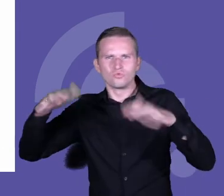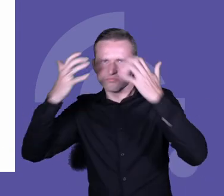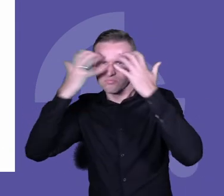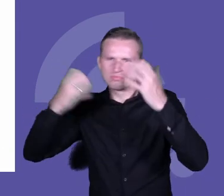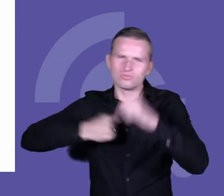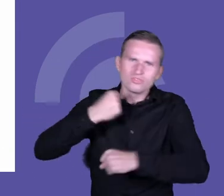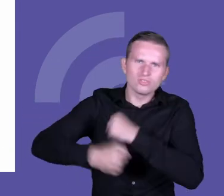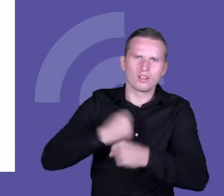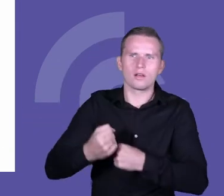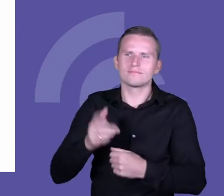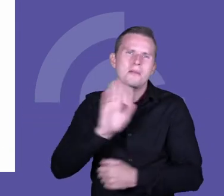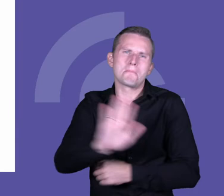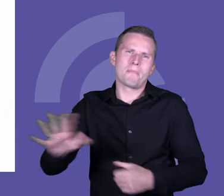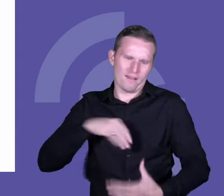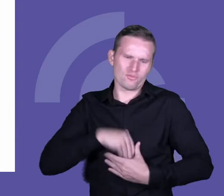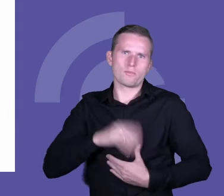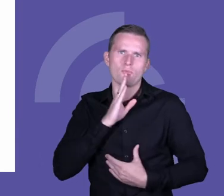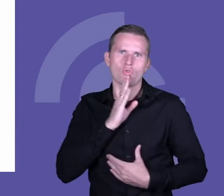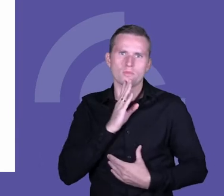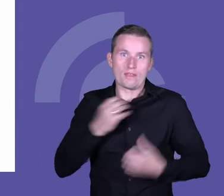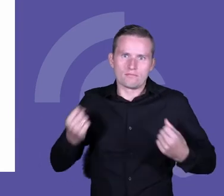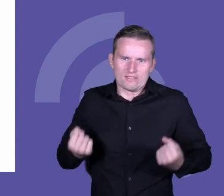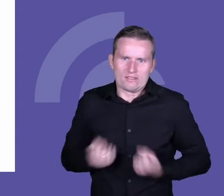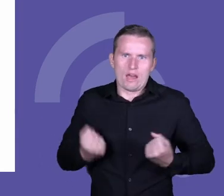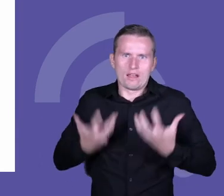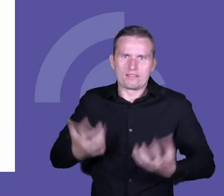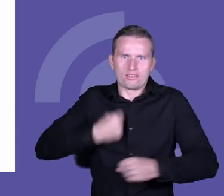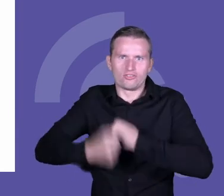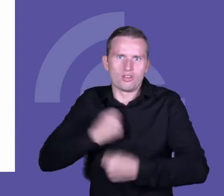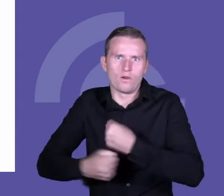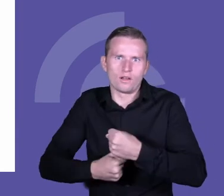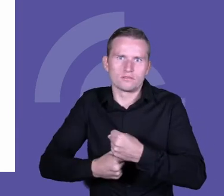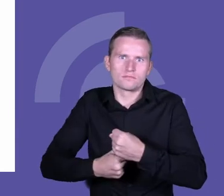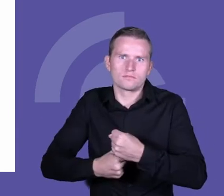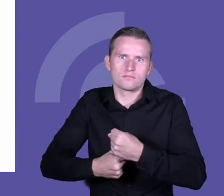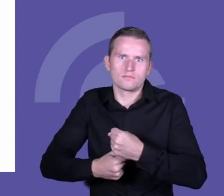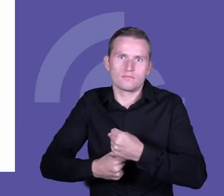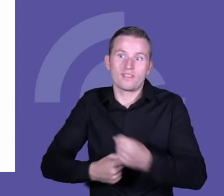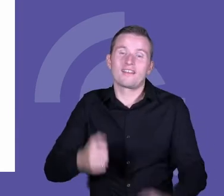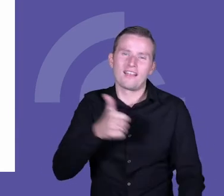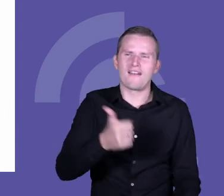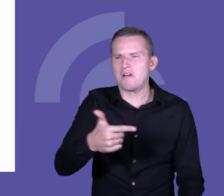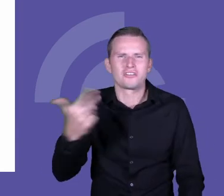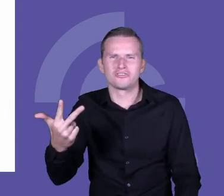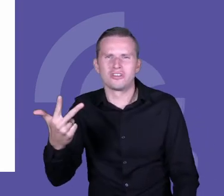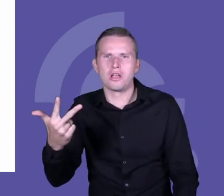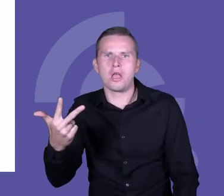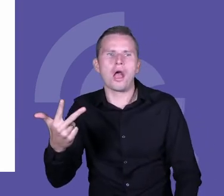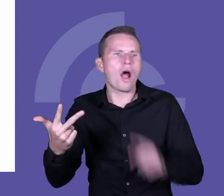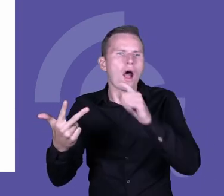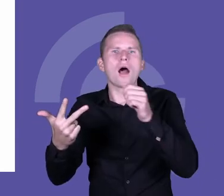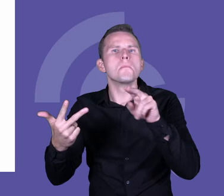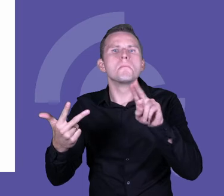mają w sobie to coś, co je nakręca do działania. Są one, długo, długo nikt. I teraz